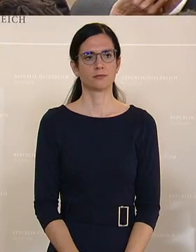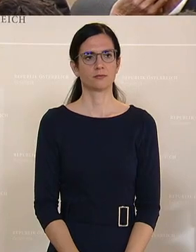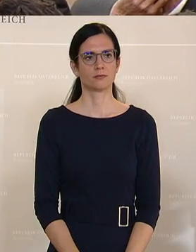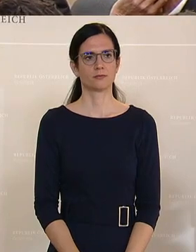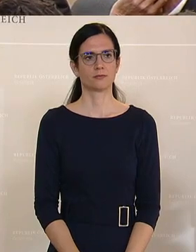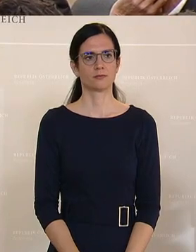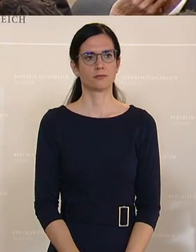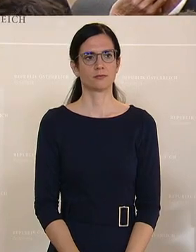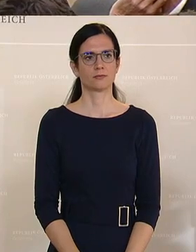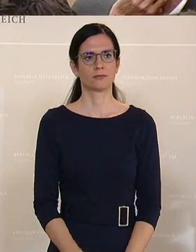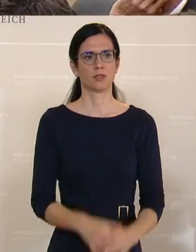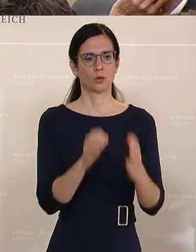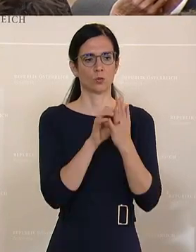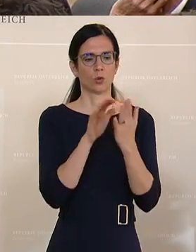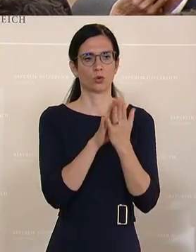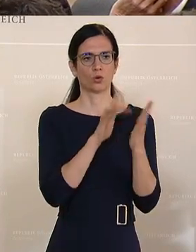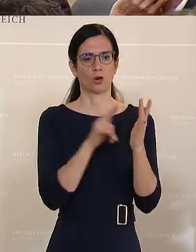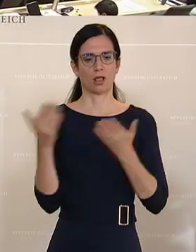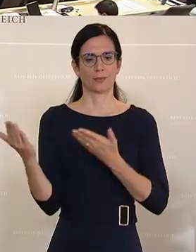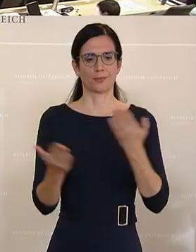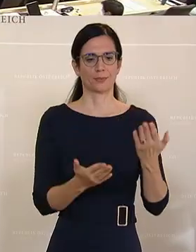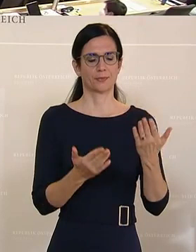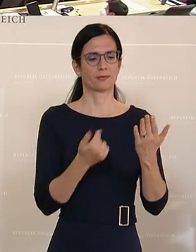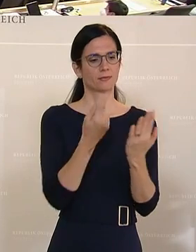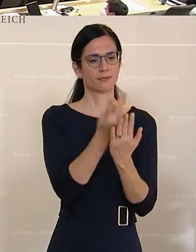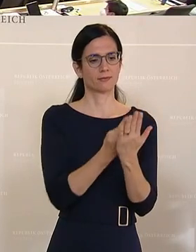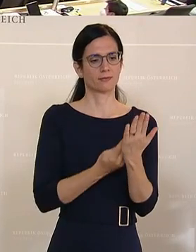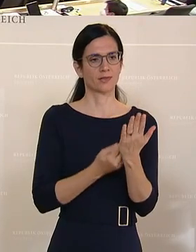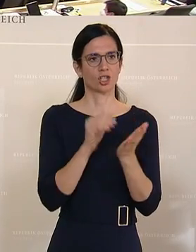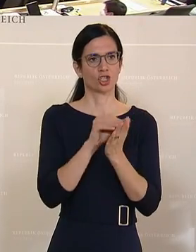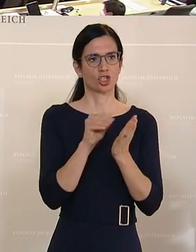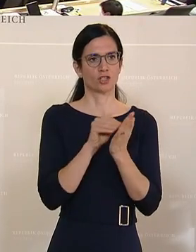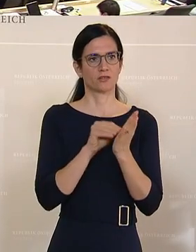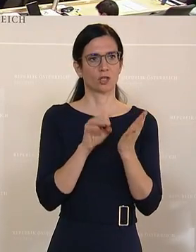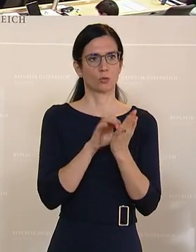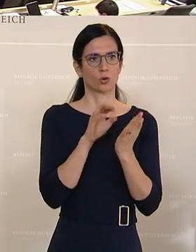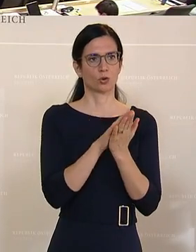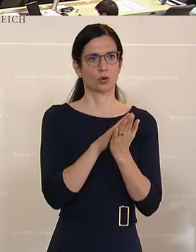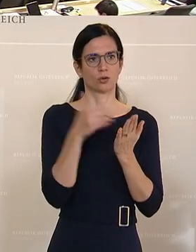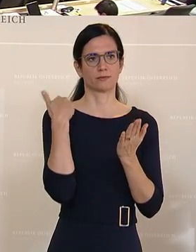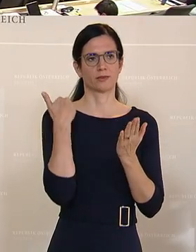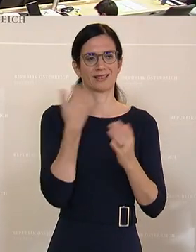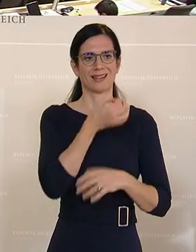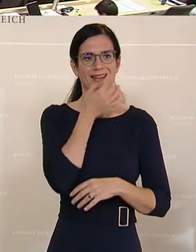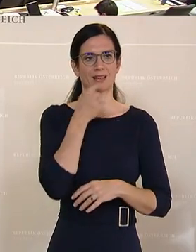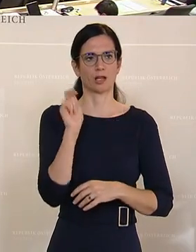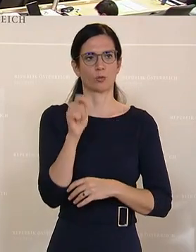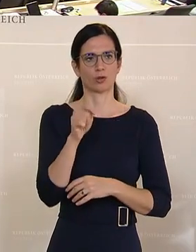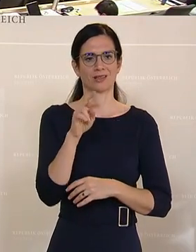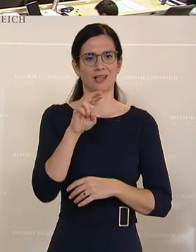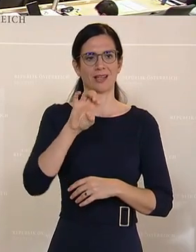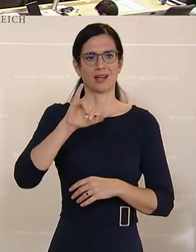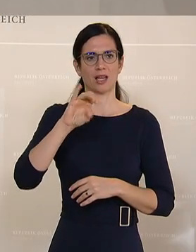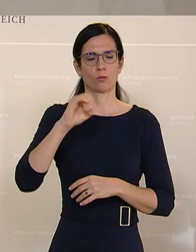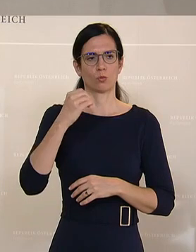Ich habe mir das Protokoll bringen lassen, das schriftliche Protokoll während der Rede des Abgeordneten Raimund,